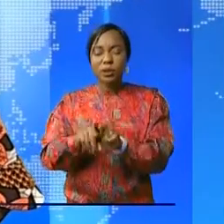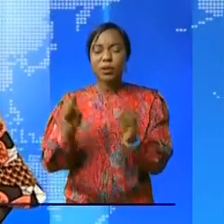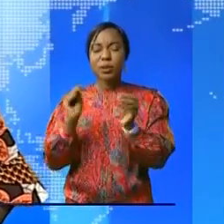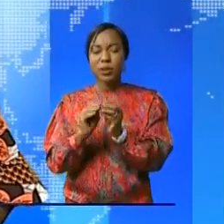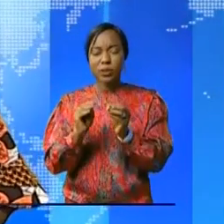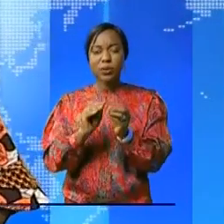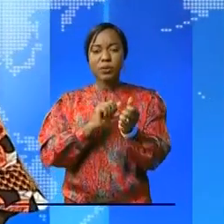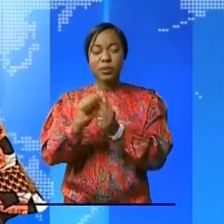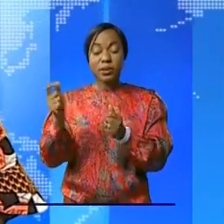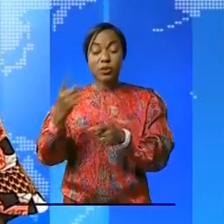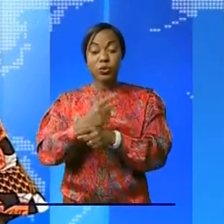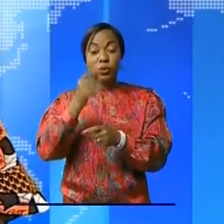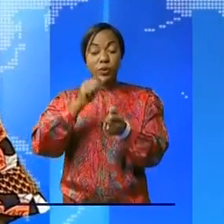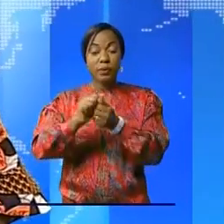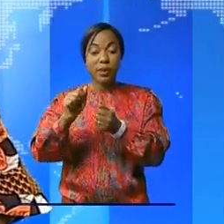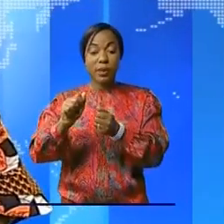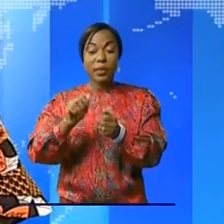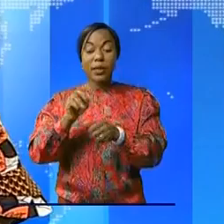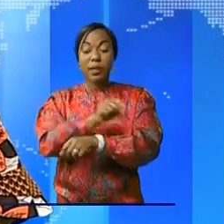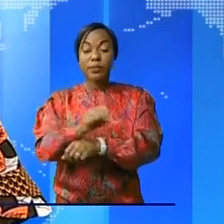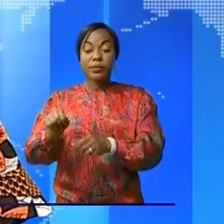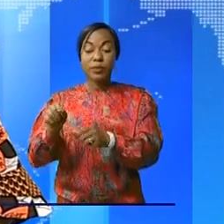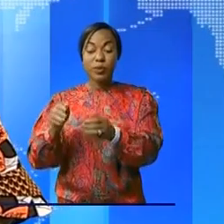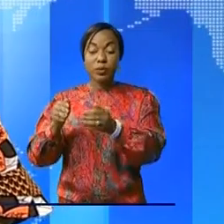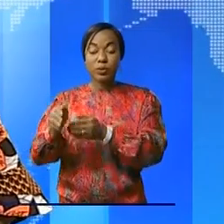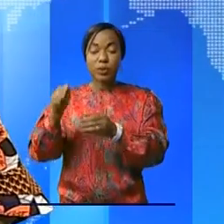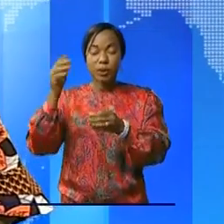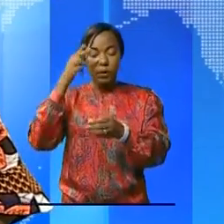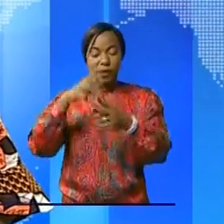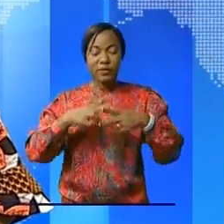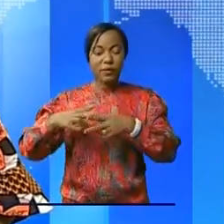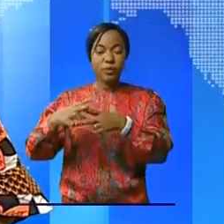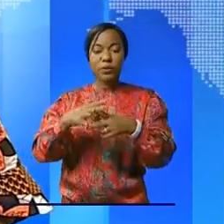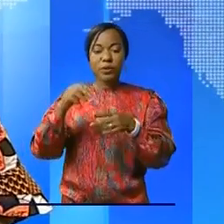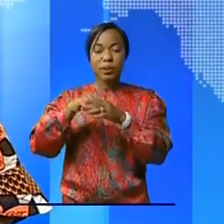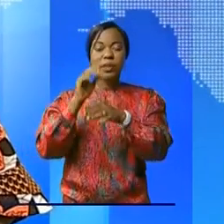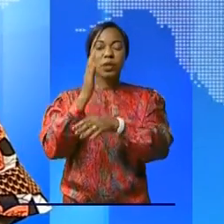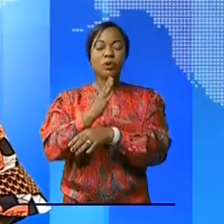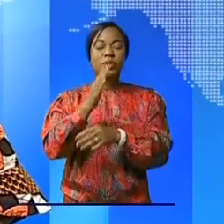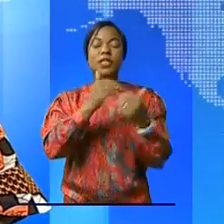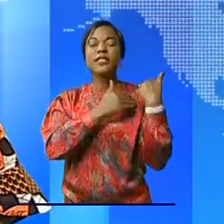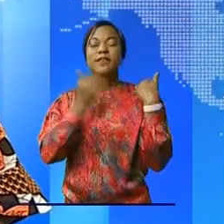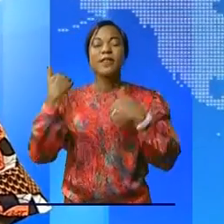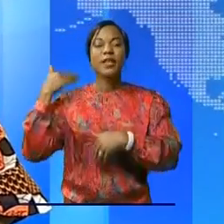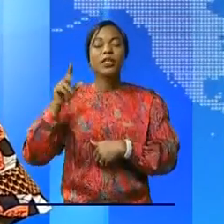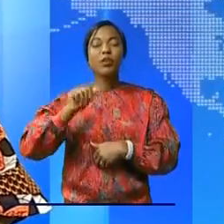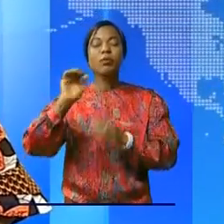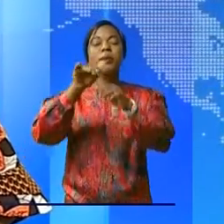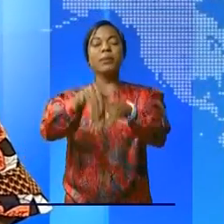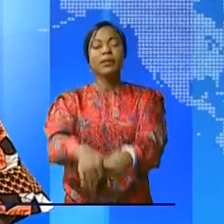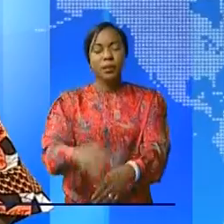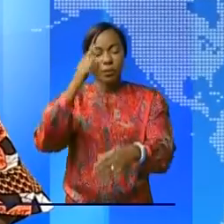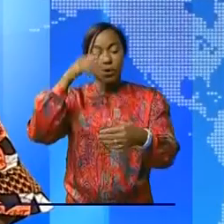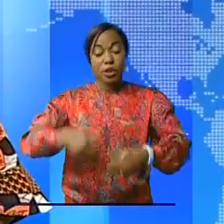ténues. Séjour par le bureau conjoint de Nations Unies sous la supervision de la conseillère du chef de l'État en charge de la